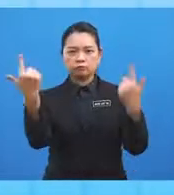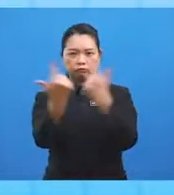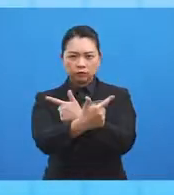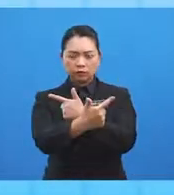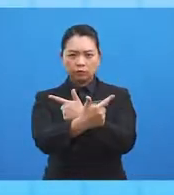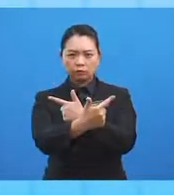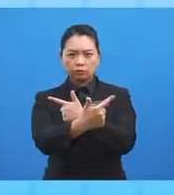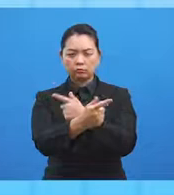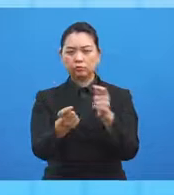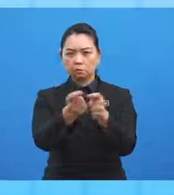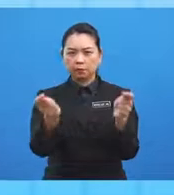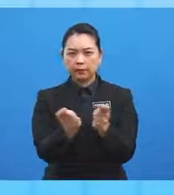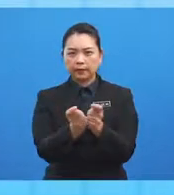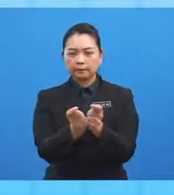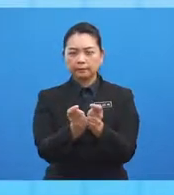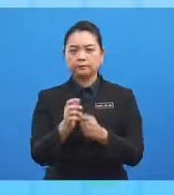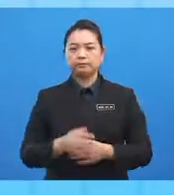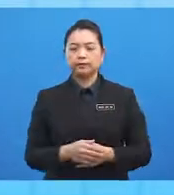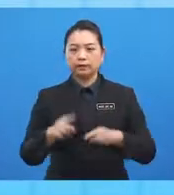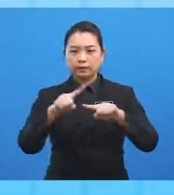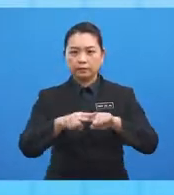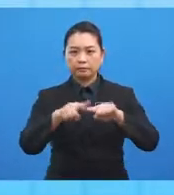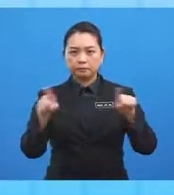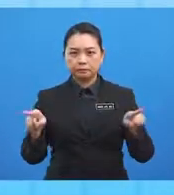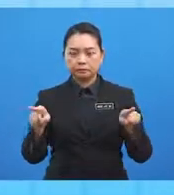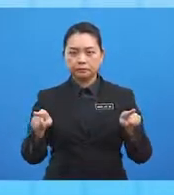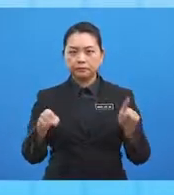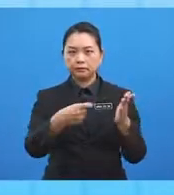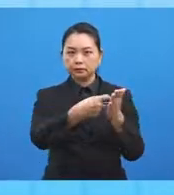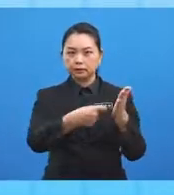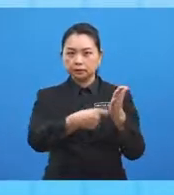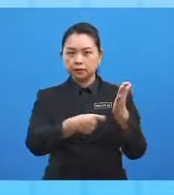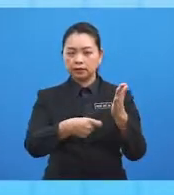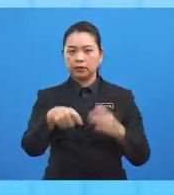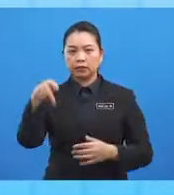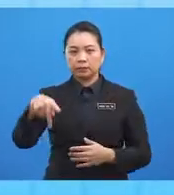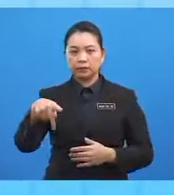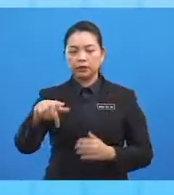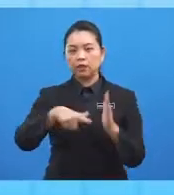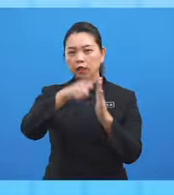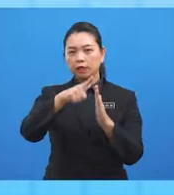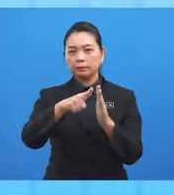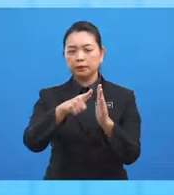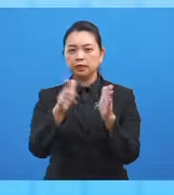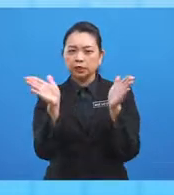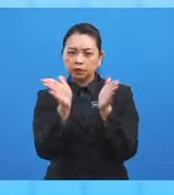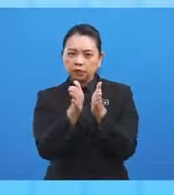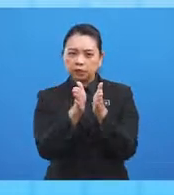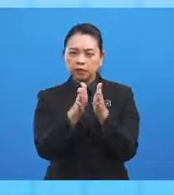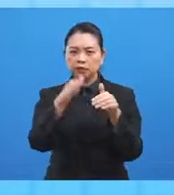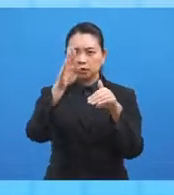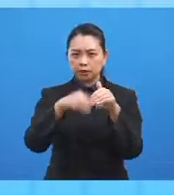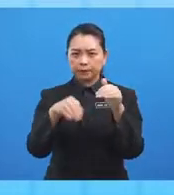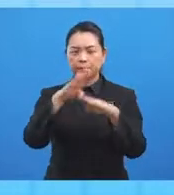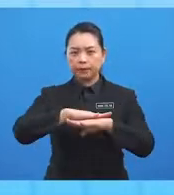arah dari sifar darjah tetapi nilai longitude P lebih kecil daripada